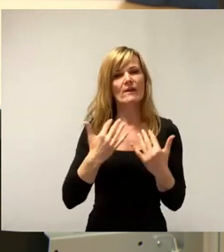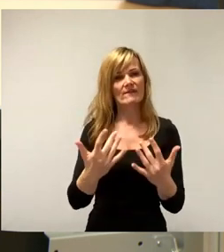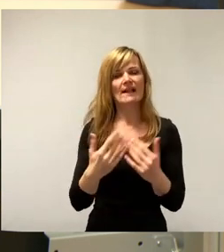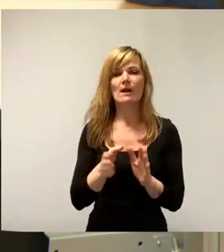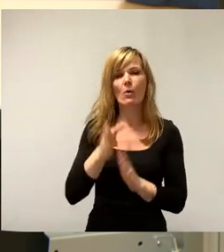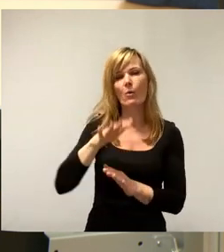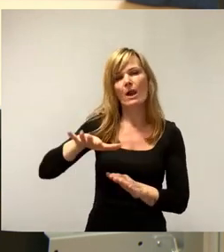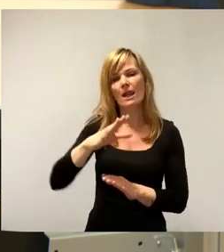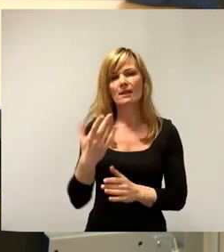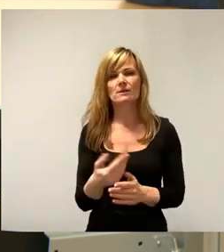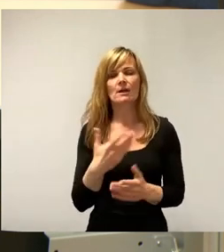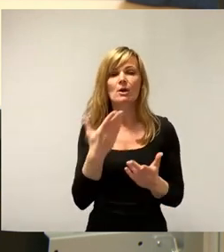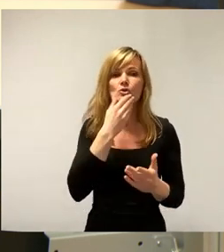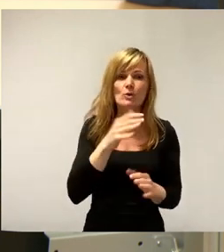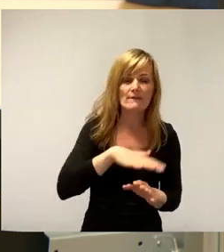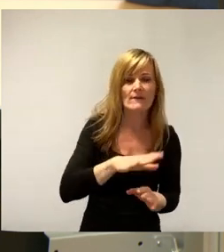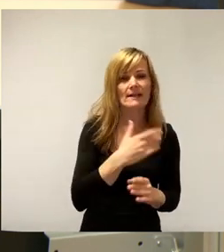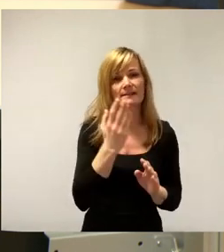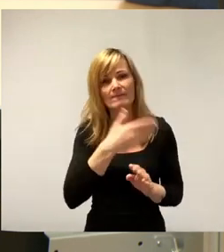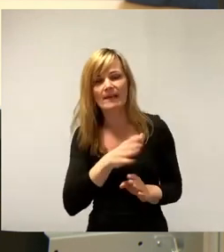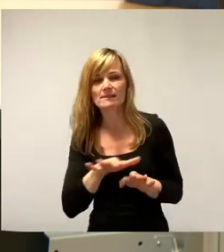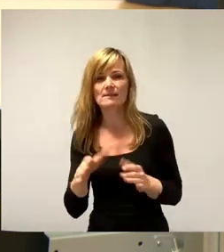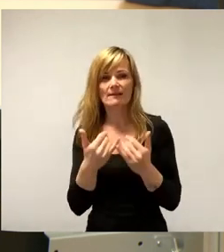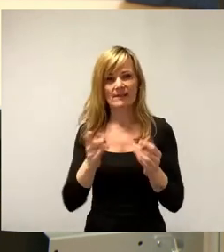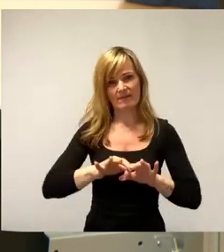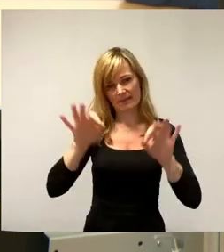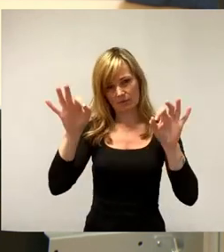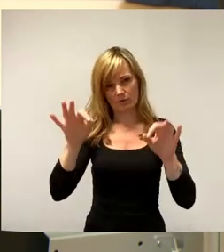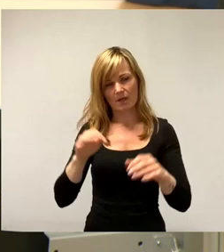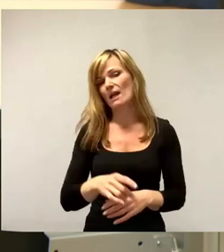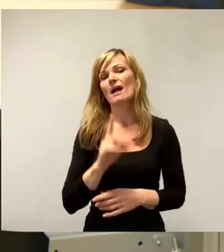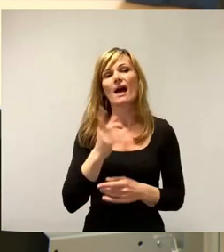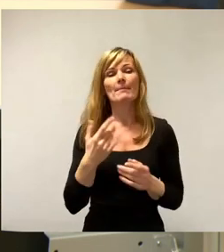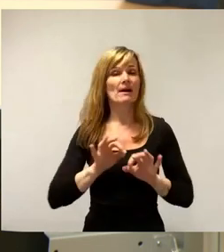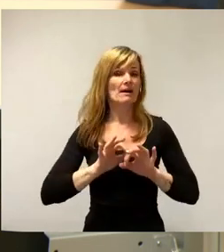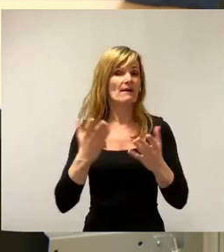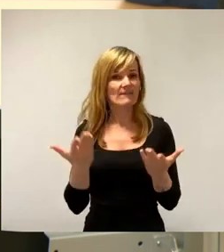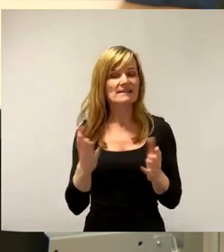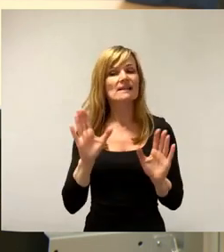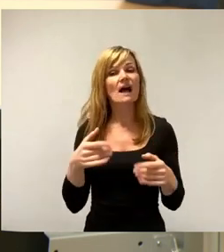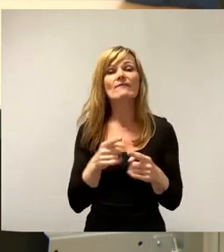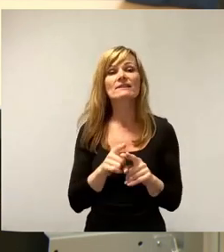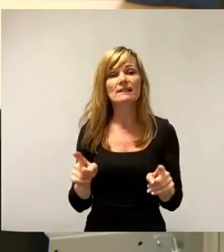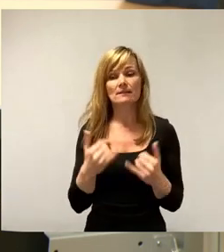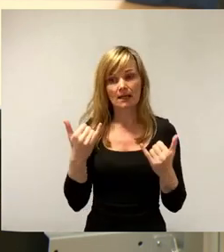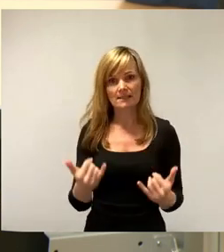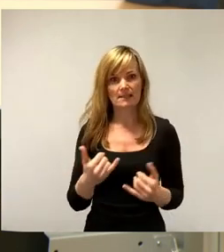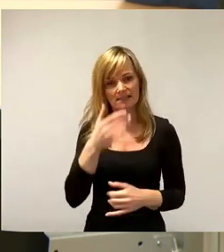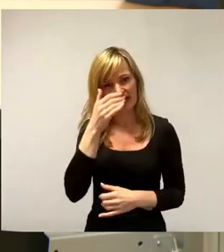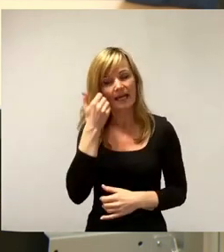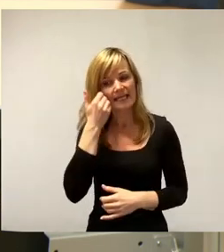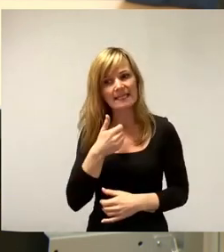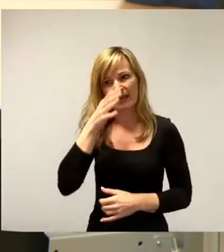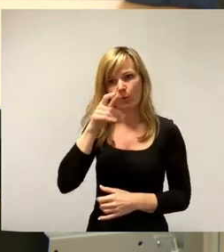Westen ist, wie wir dort Verbesserungen hinkriegen. Nur was nicht passieren kann, liebe Grüne, dass Sie sich jetzt in den Ortschaften hinstellen und